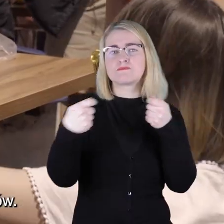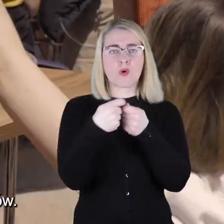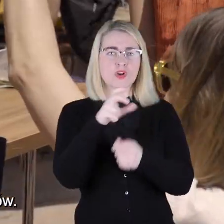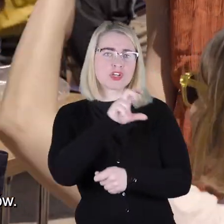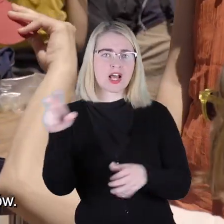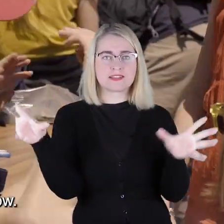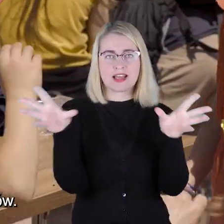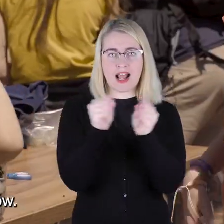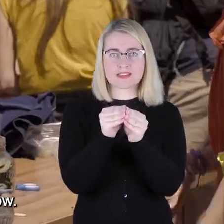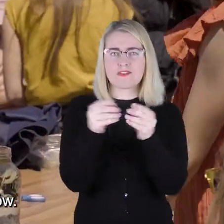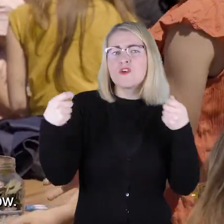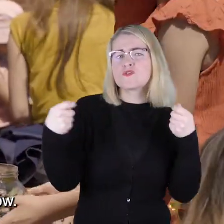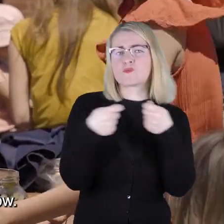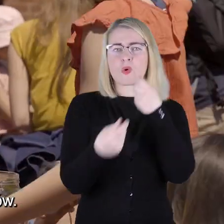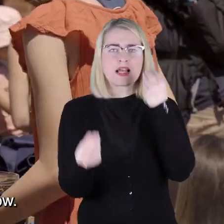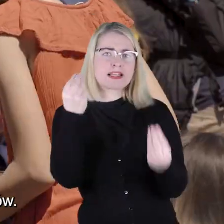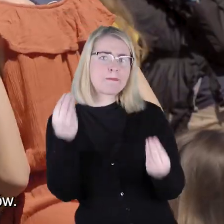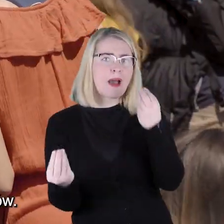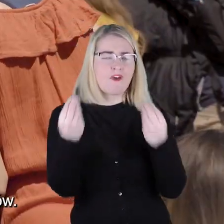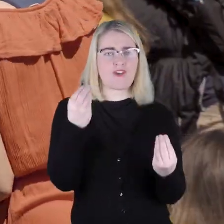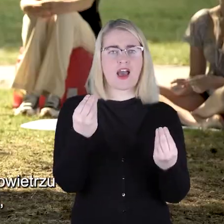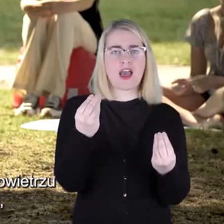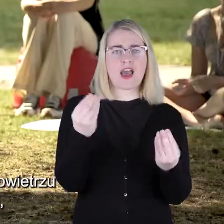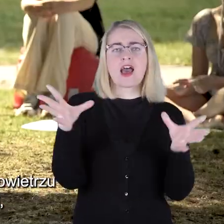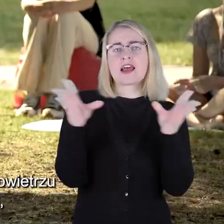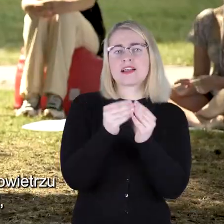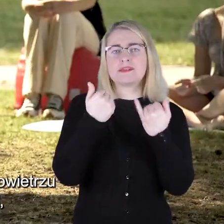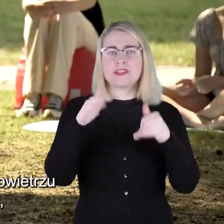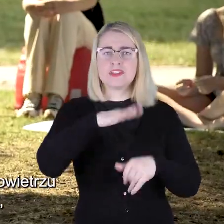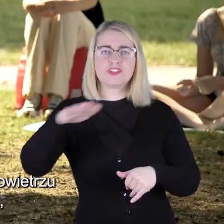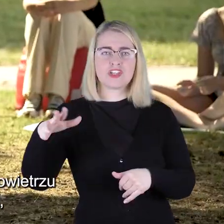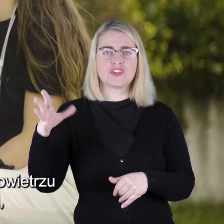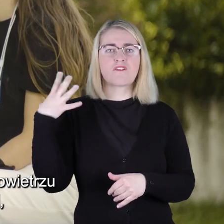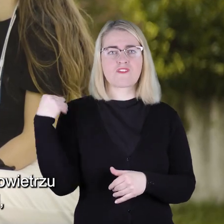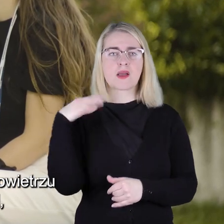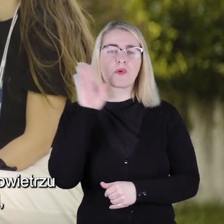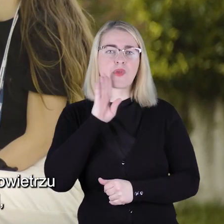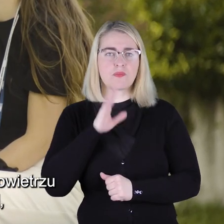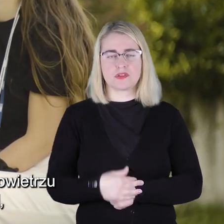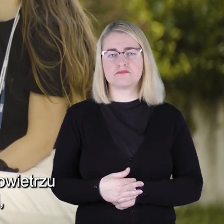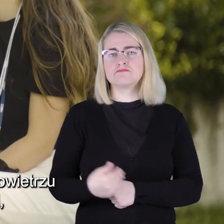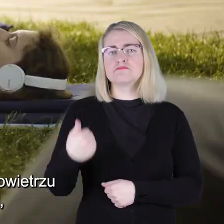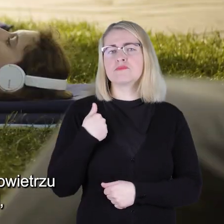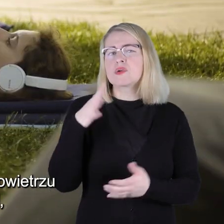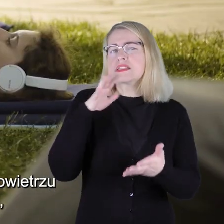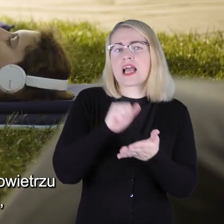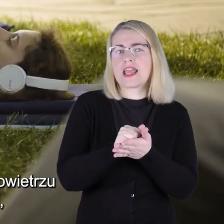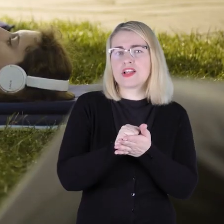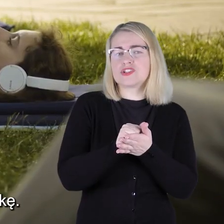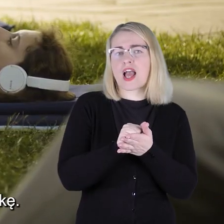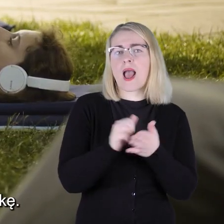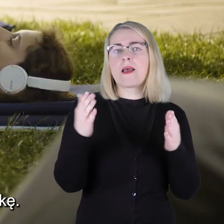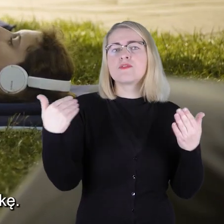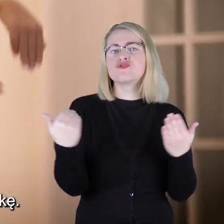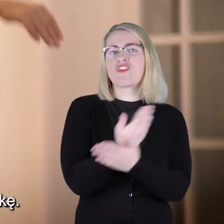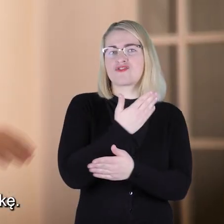na wspólnej zabawie, w towarzystwie rówieśników. Spędzaliśmy czas na świeżym powietrzu podczas zajęć uważności.